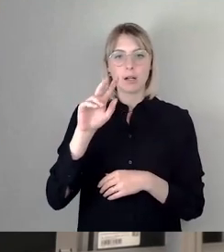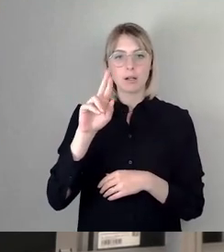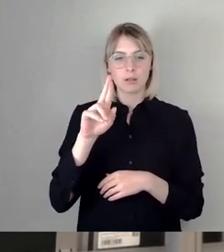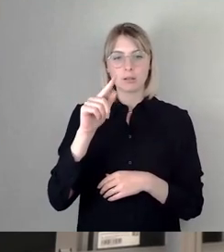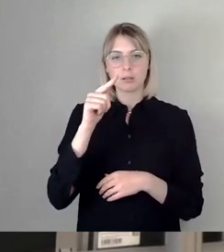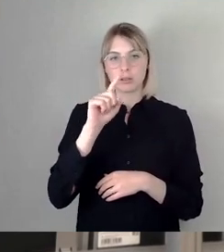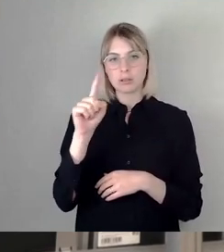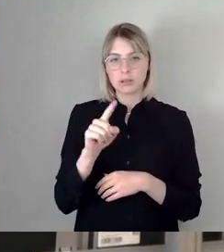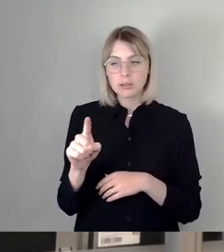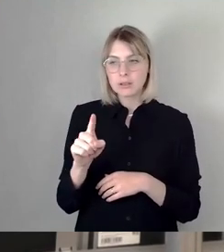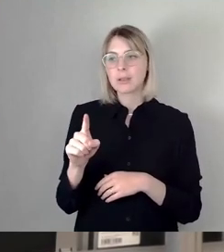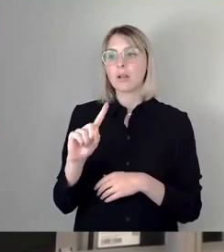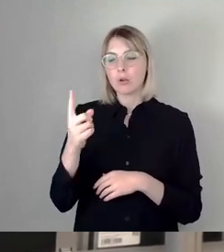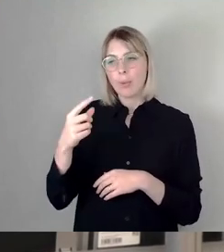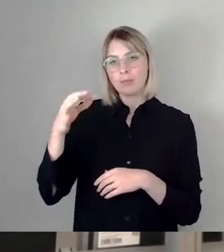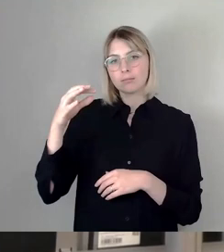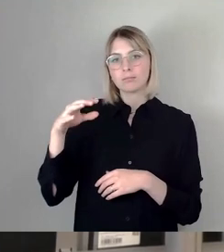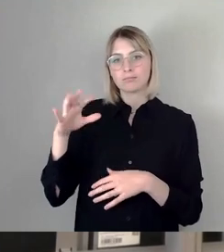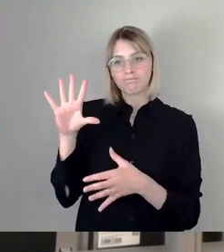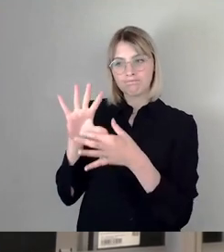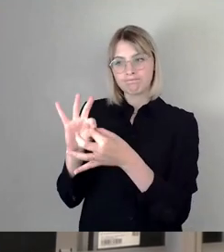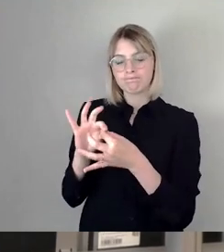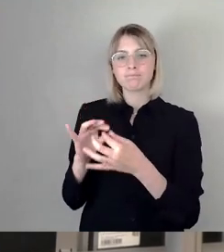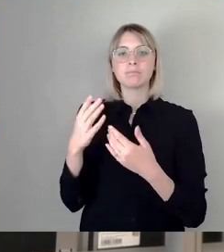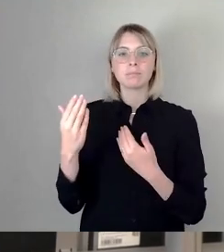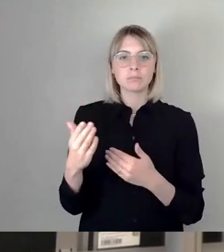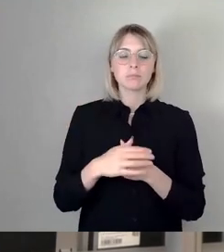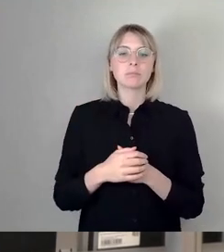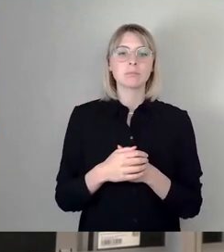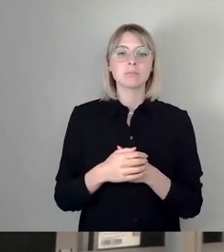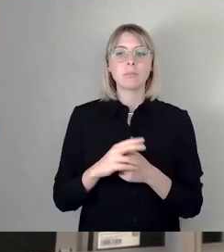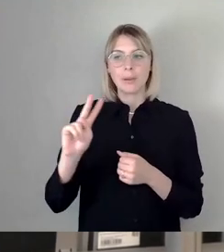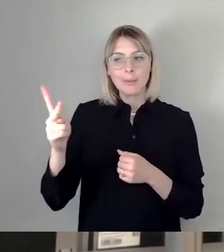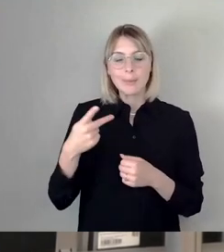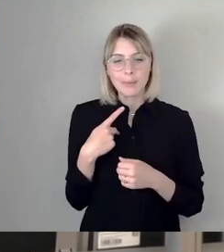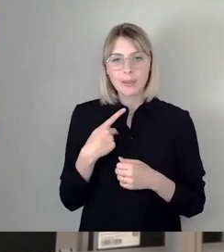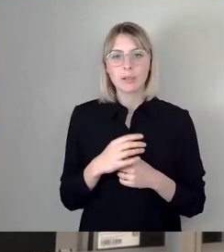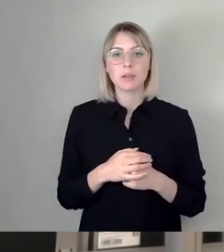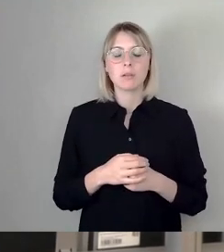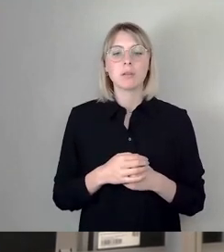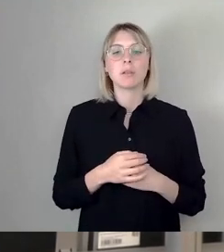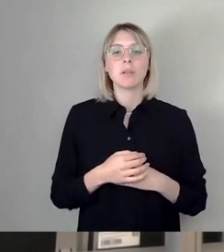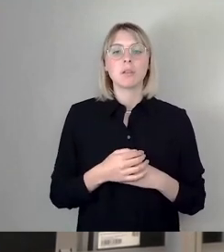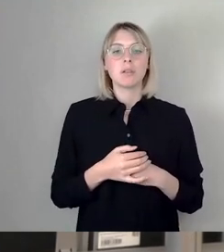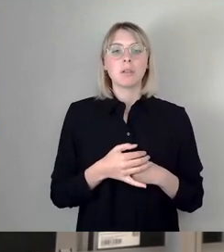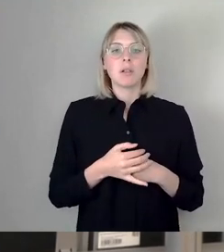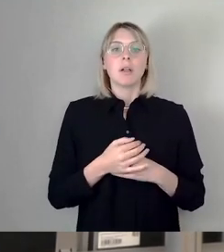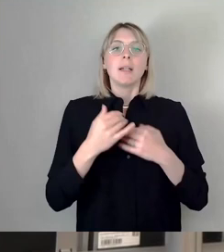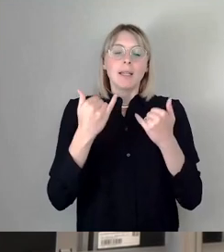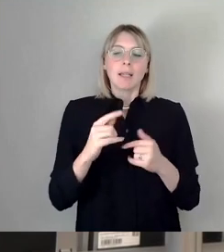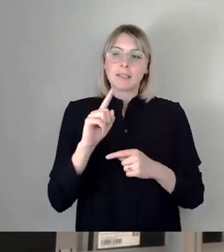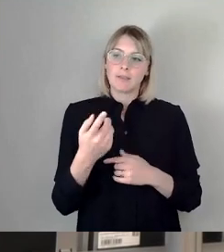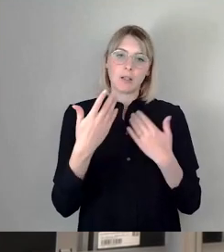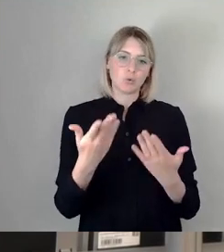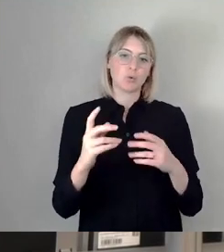Man muss ja jetzt nicht mehr so viel Rücksicht nehmen. Wir erleben hier gerade wieder mal dieses böse Spiel, was hier